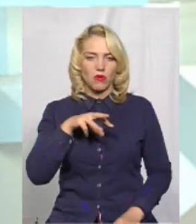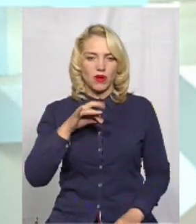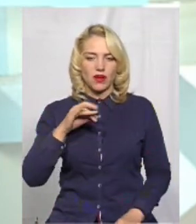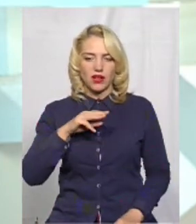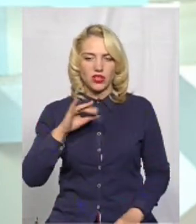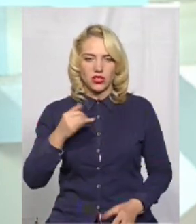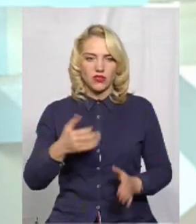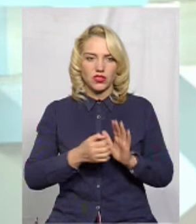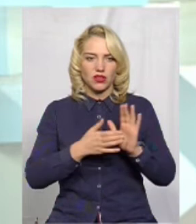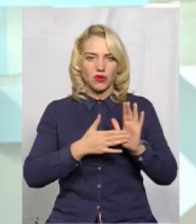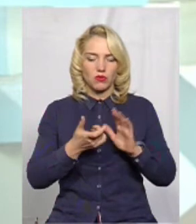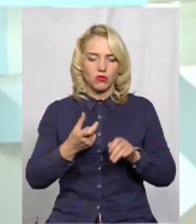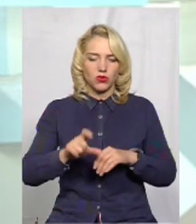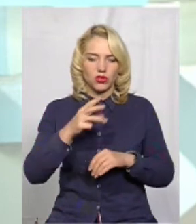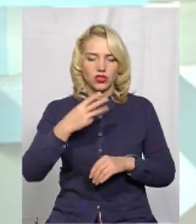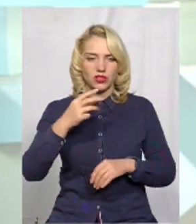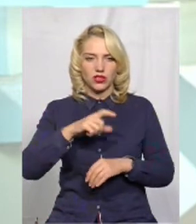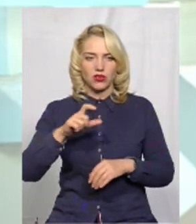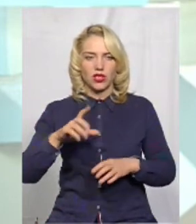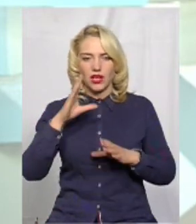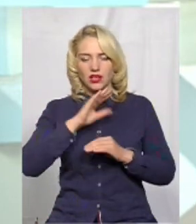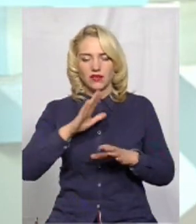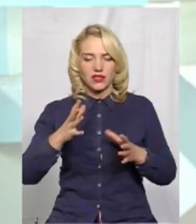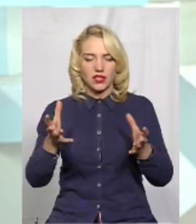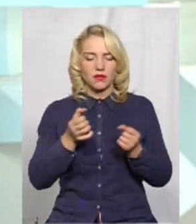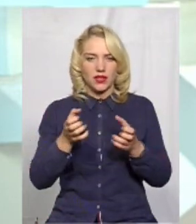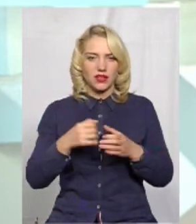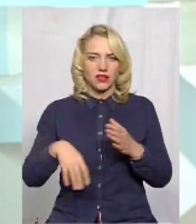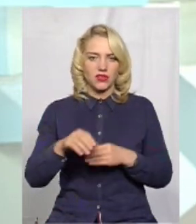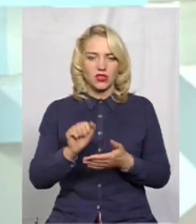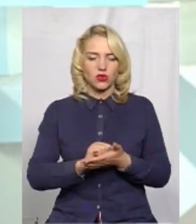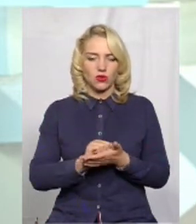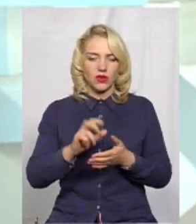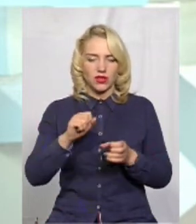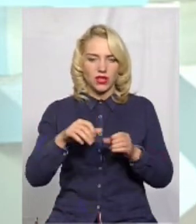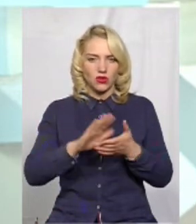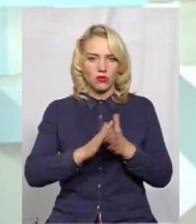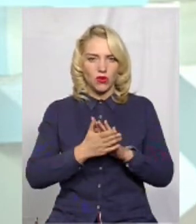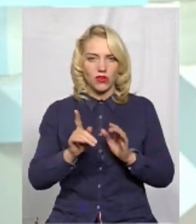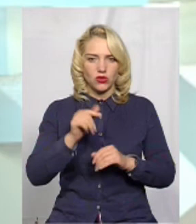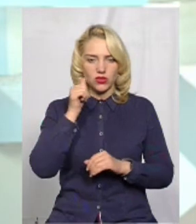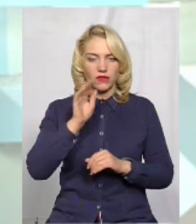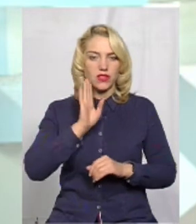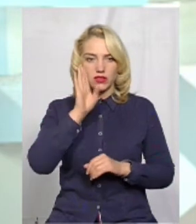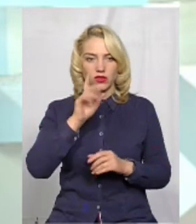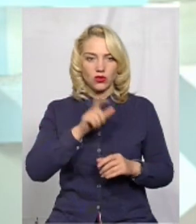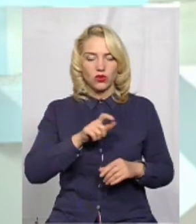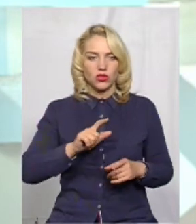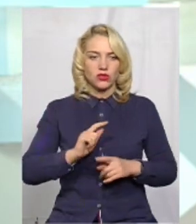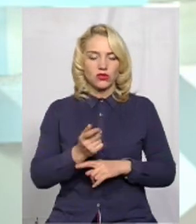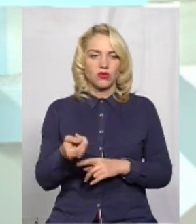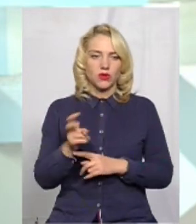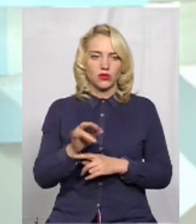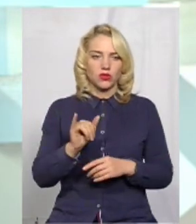зарахували більше 30 чоловік, не встигли всіх документи прийняти і домовилися, що завтра зранку люди знову